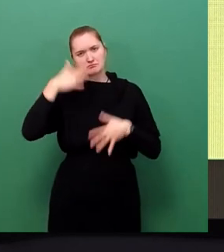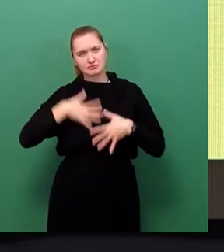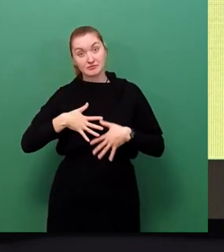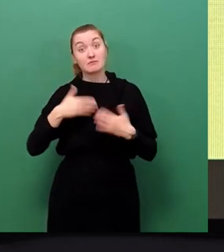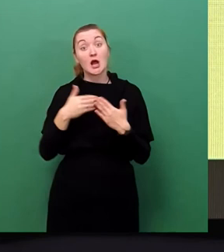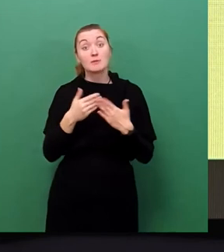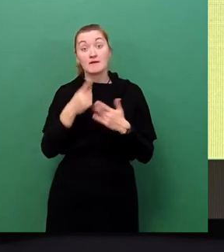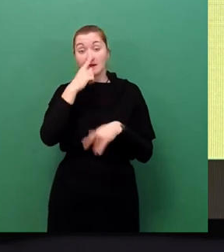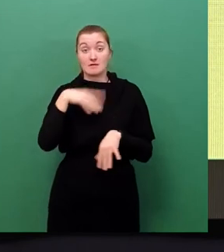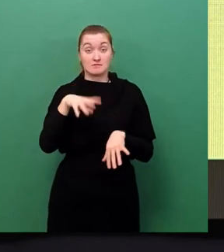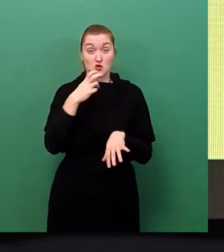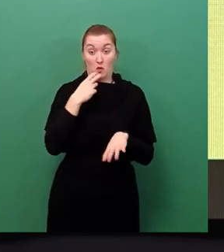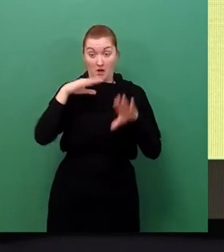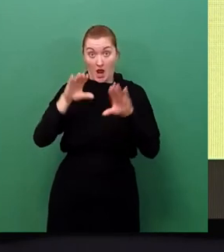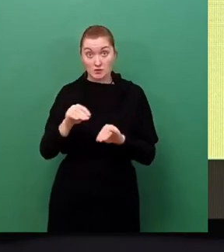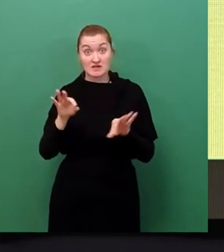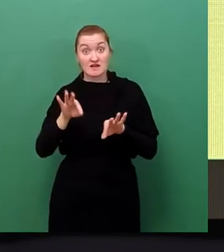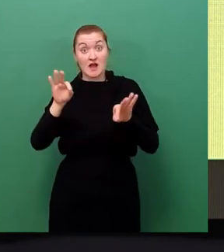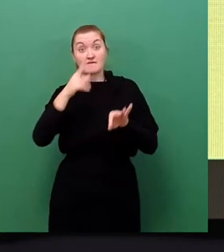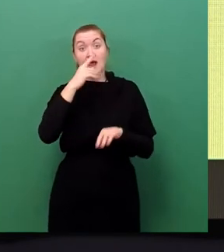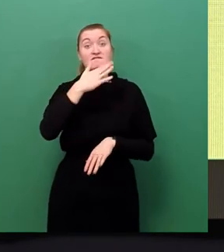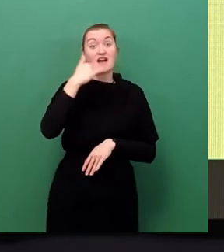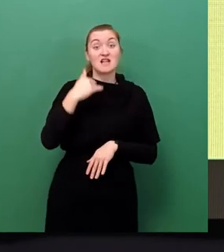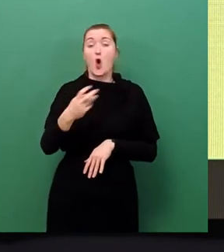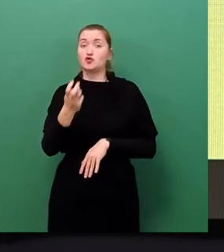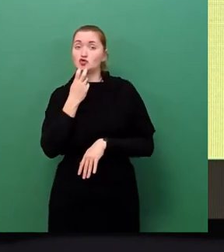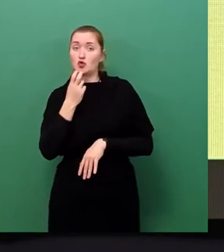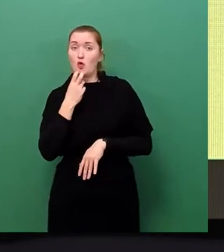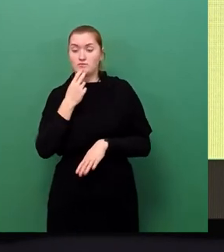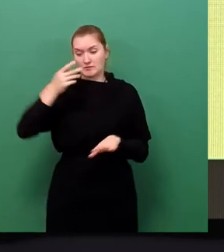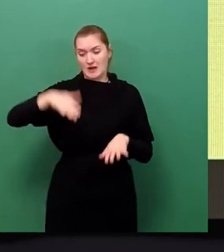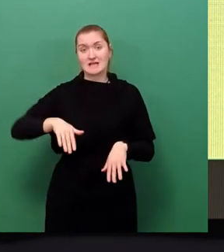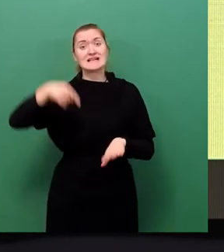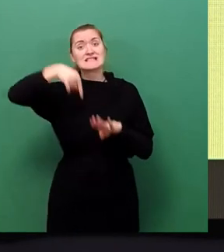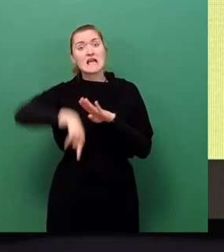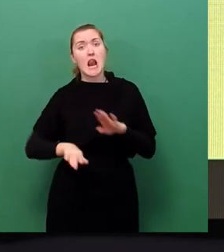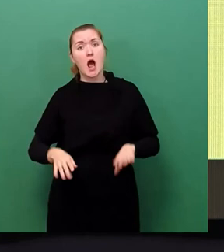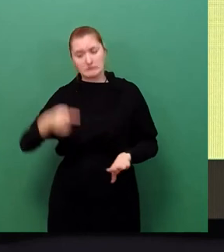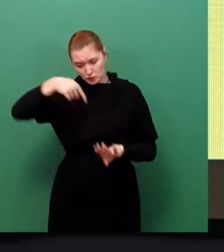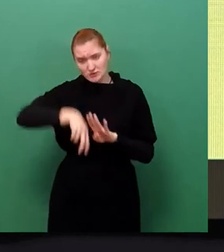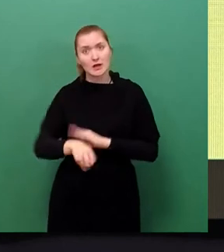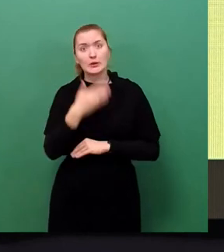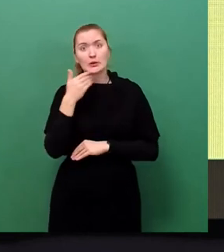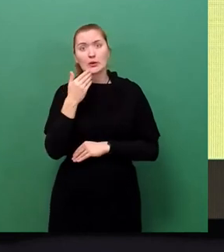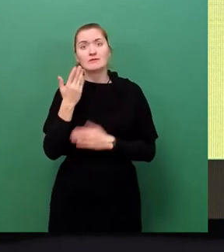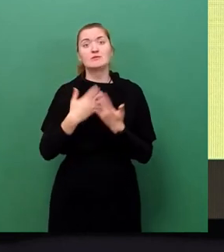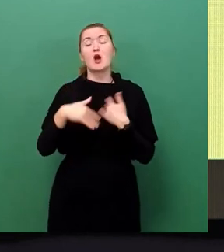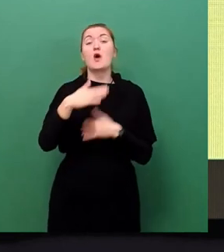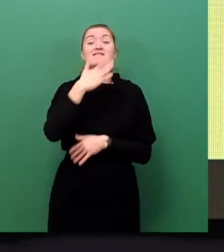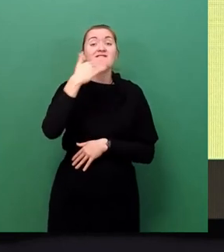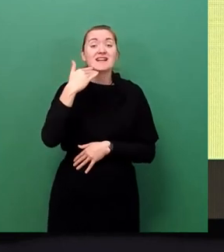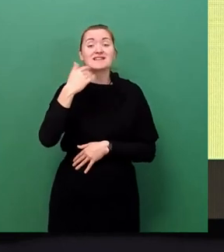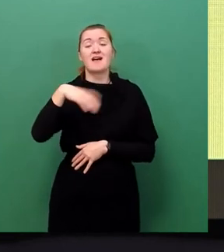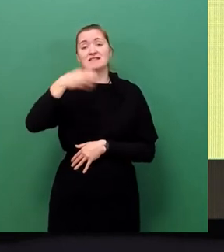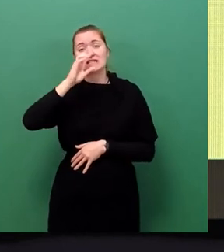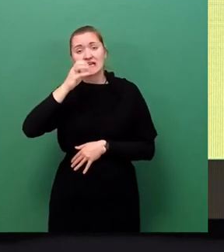kann, in bestimmten Situationen, wenn Wasser und Strom zusammenkommen, in einen Keller zu gehen, dass es sinnvoll ist, Trinkwasser zu Hause zu haben